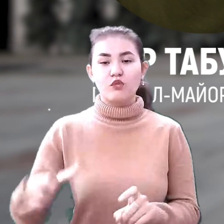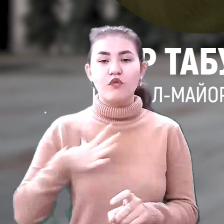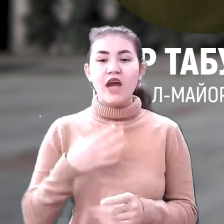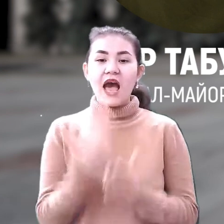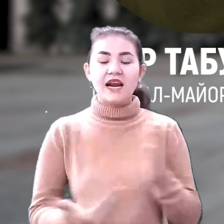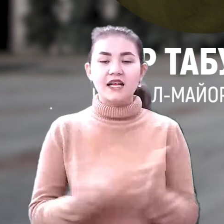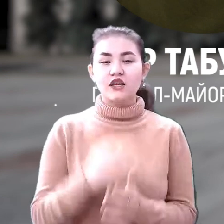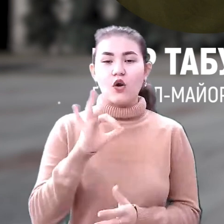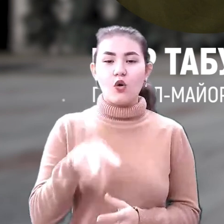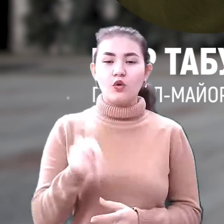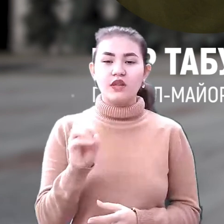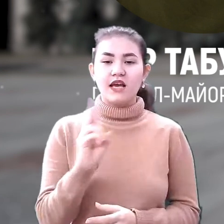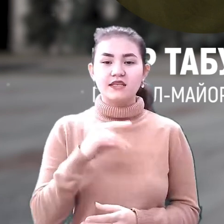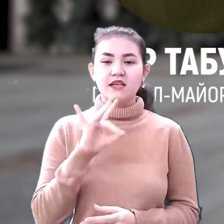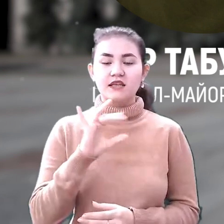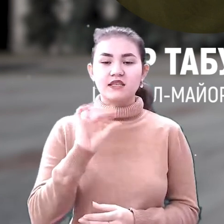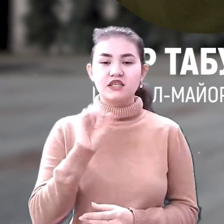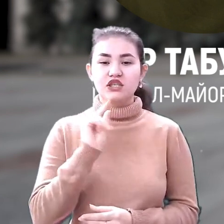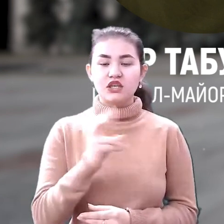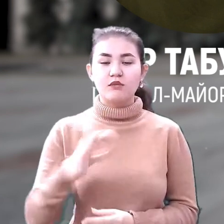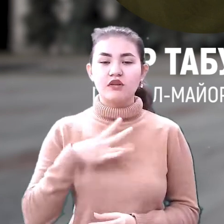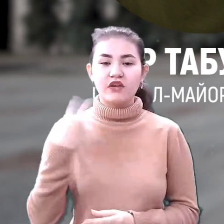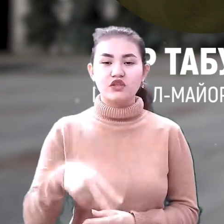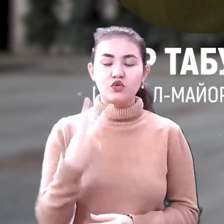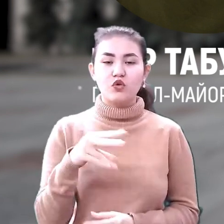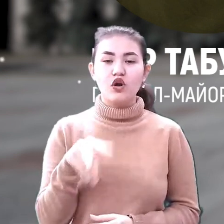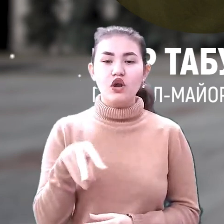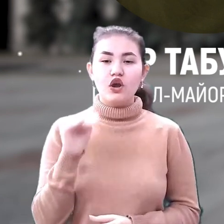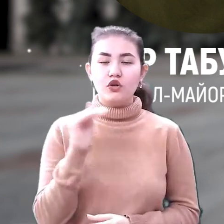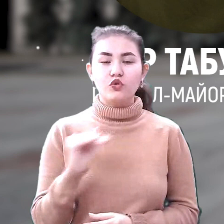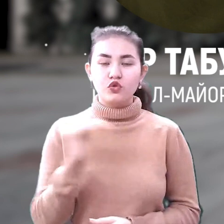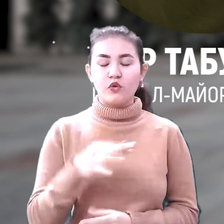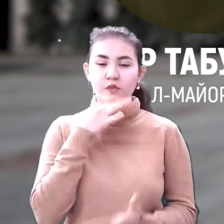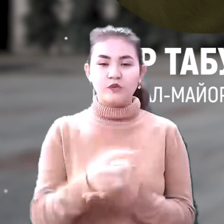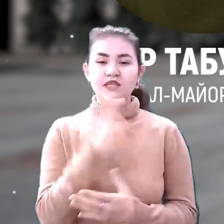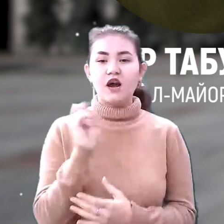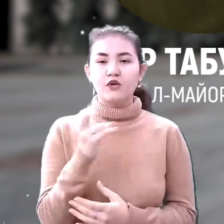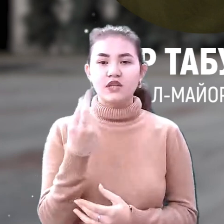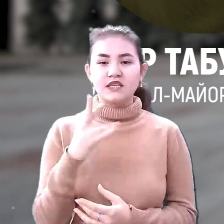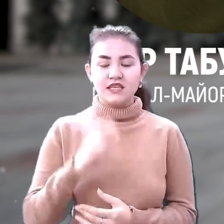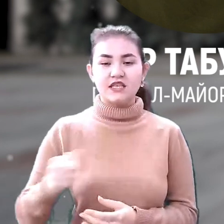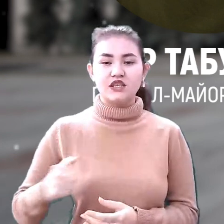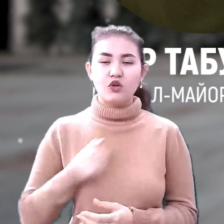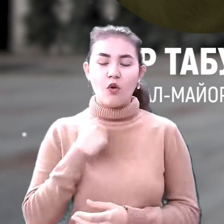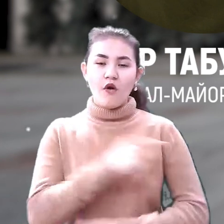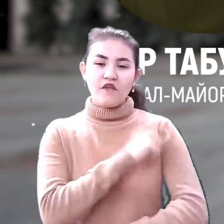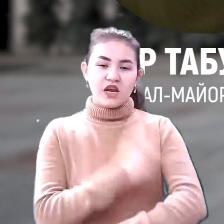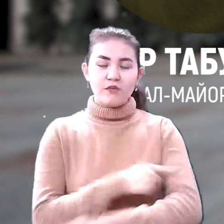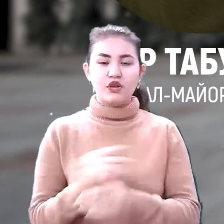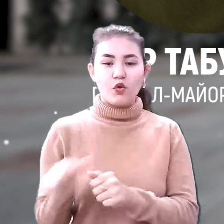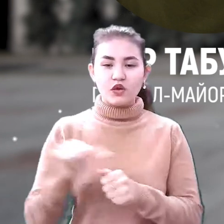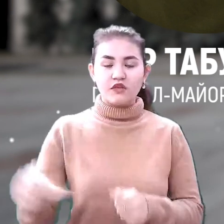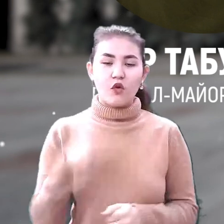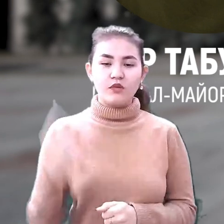Олександра Скічка. Його призначили 22 лютого. Він відповідав за координацію дій силових підрозділів області та фактично